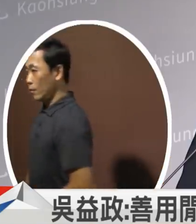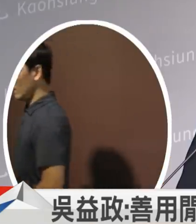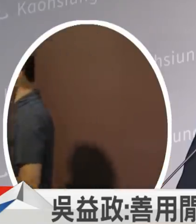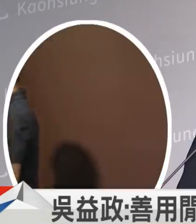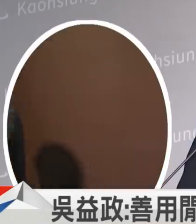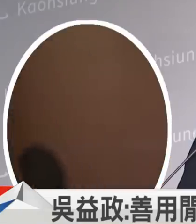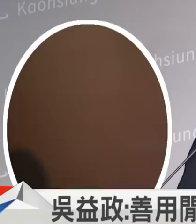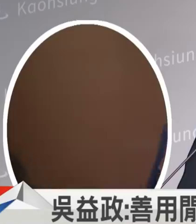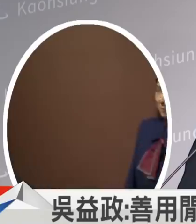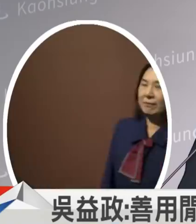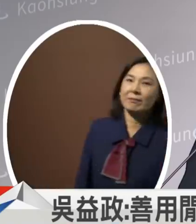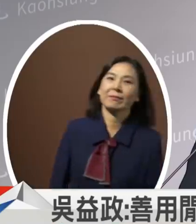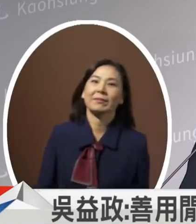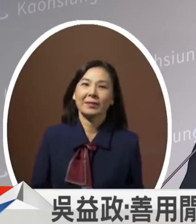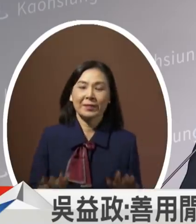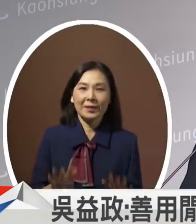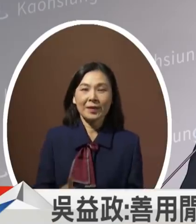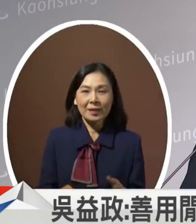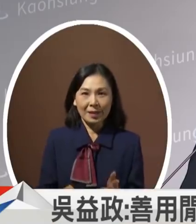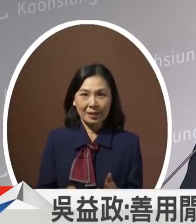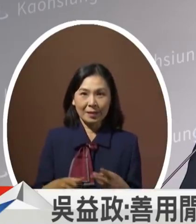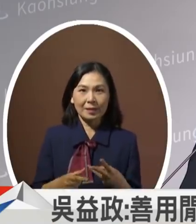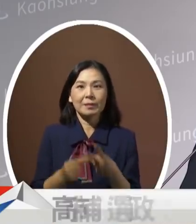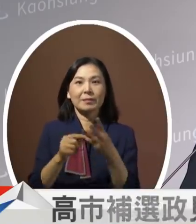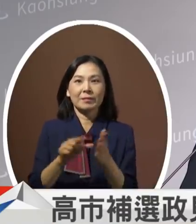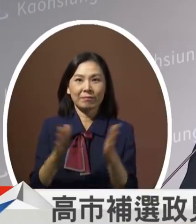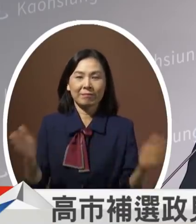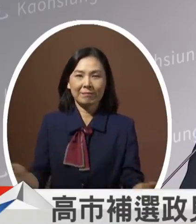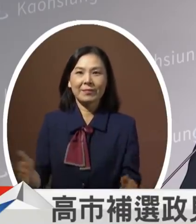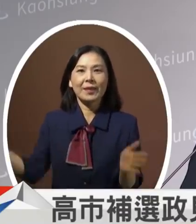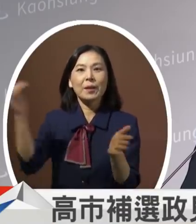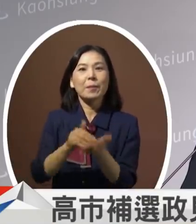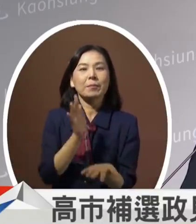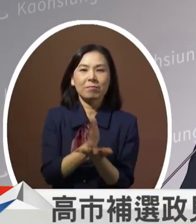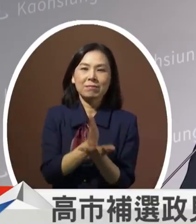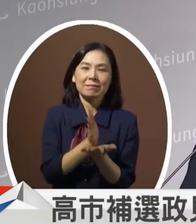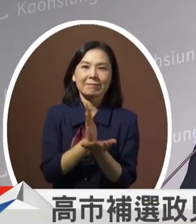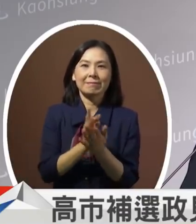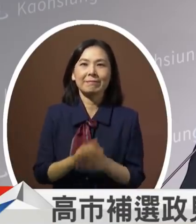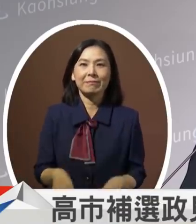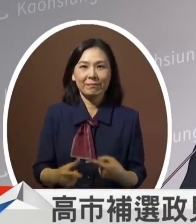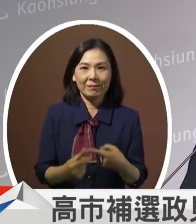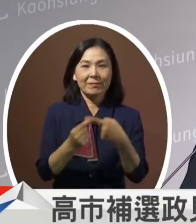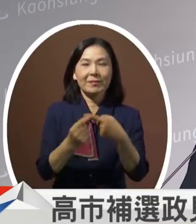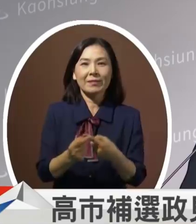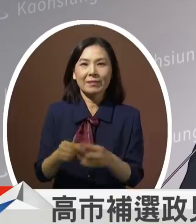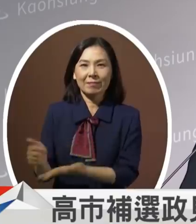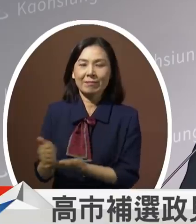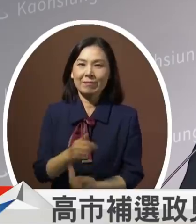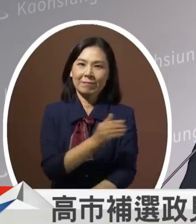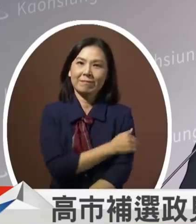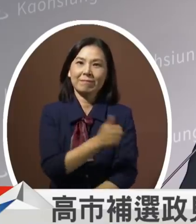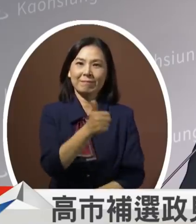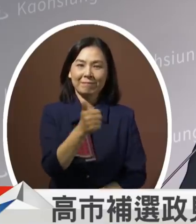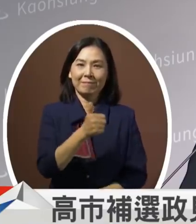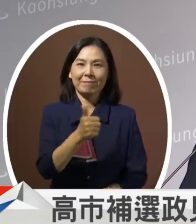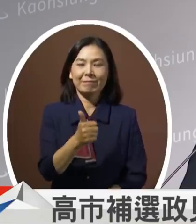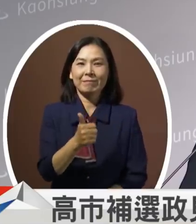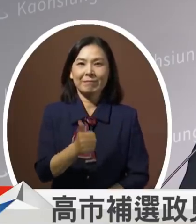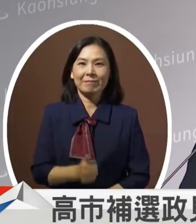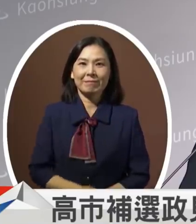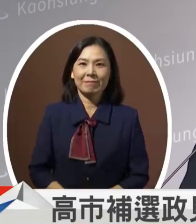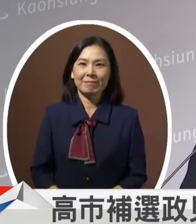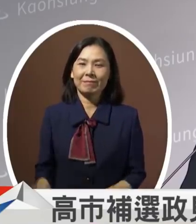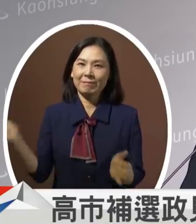现在进行第三阶段结论首先请陈其迈候雪人